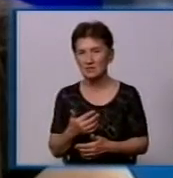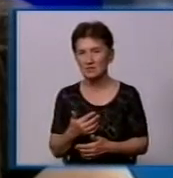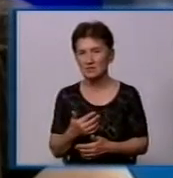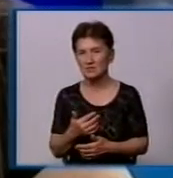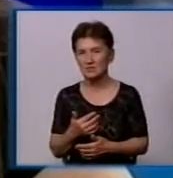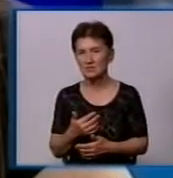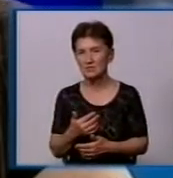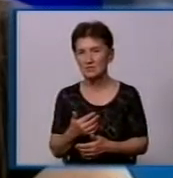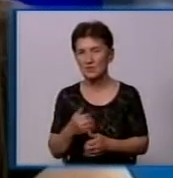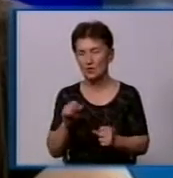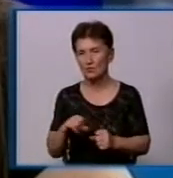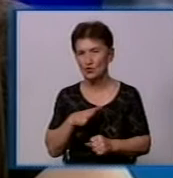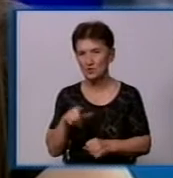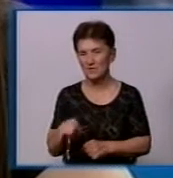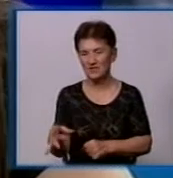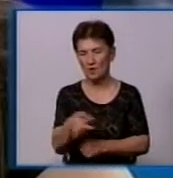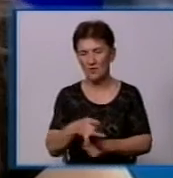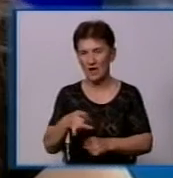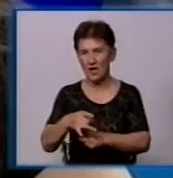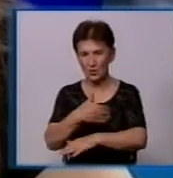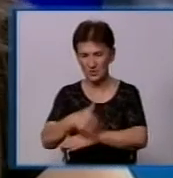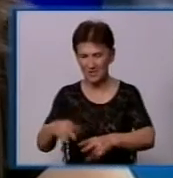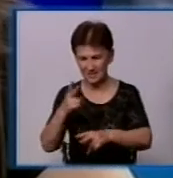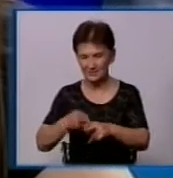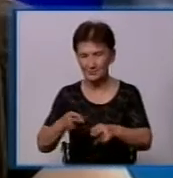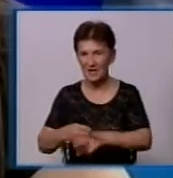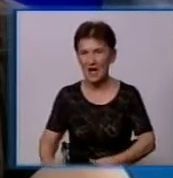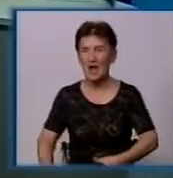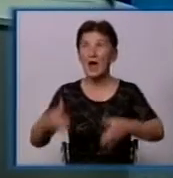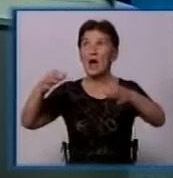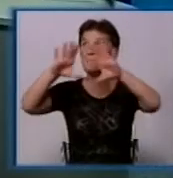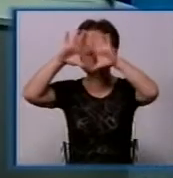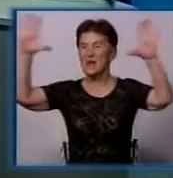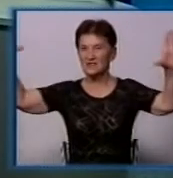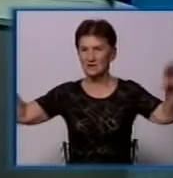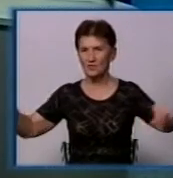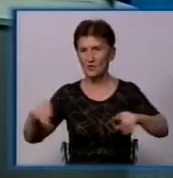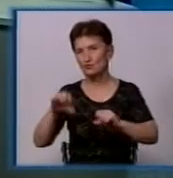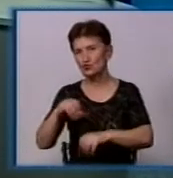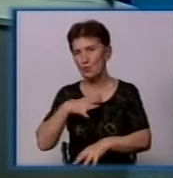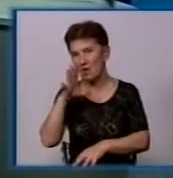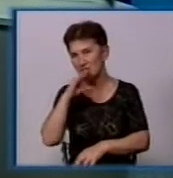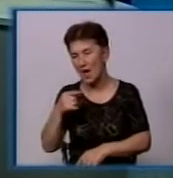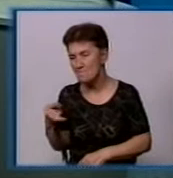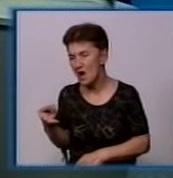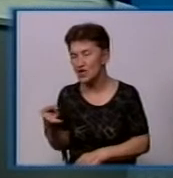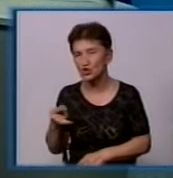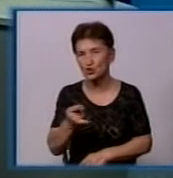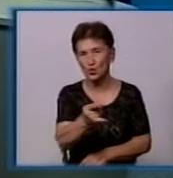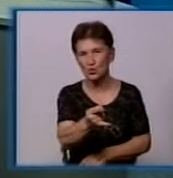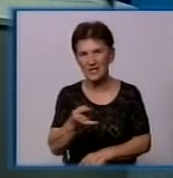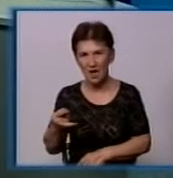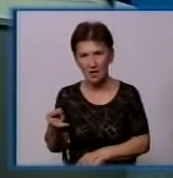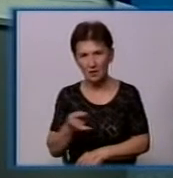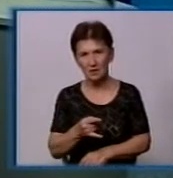бікборд, можливо, в цьому районі. Возможно, на маршрутку, ось сьогодні було рекламне агентство, пропонувало нам маршрутку, маршрутку, яка їздить в цьому районі,